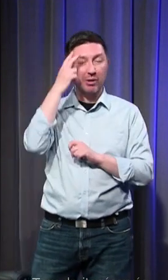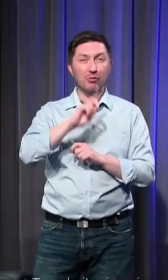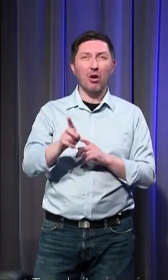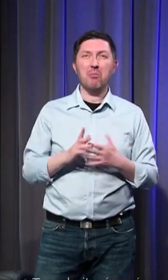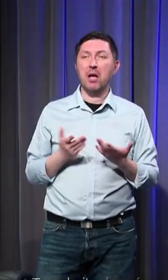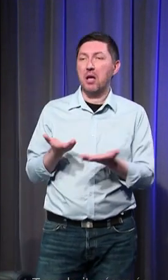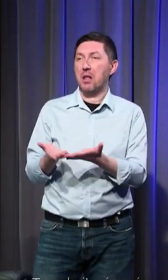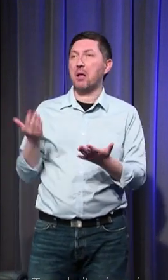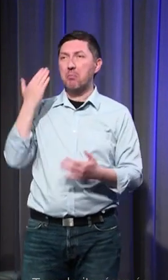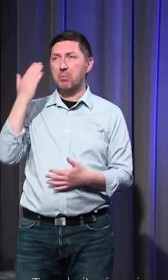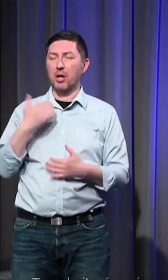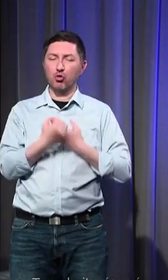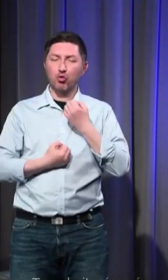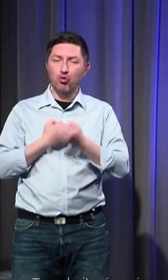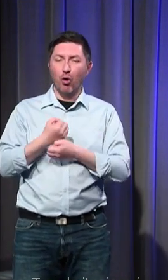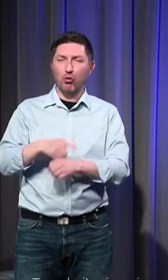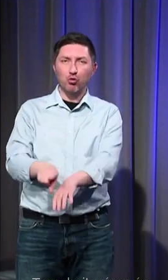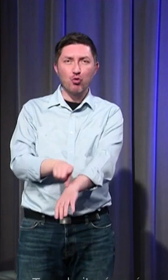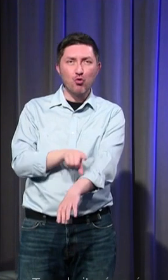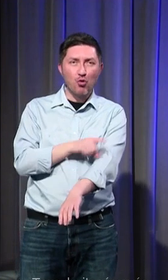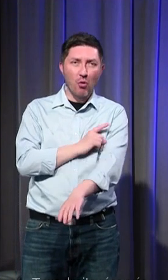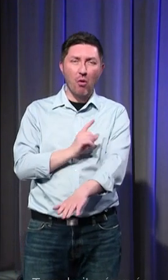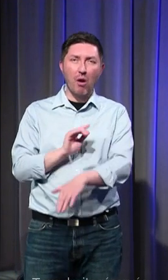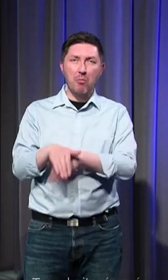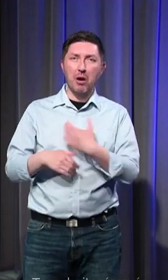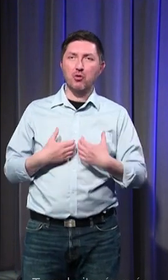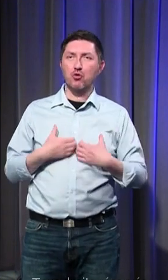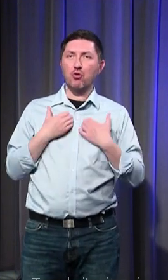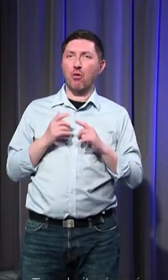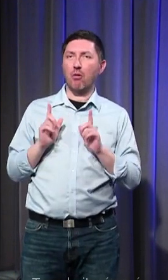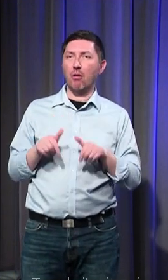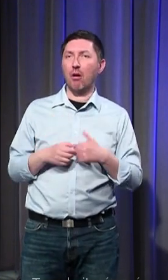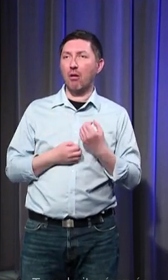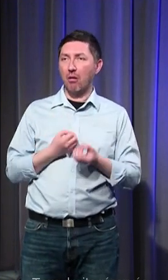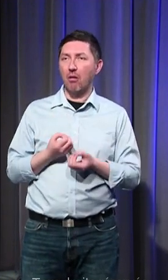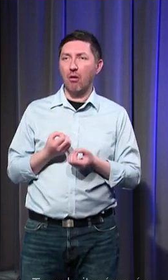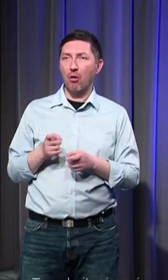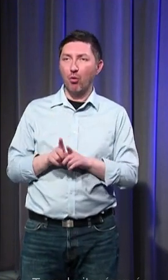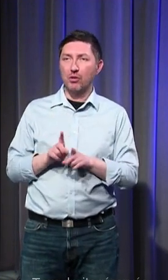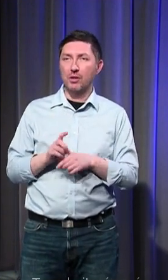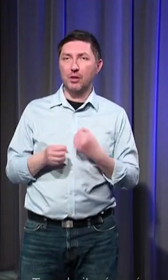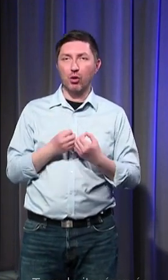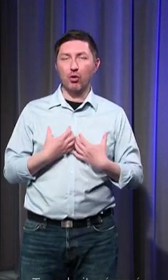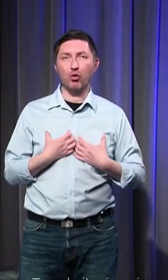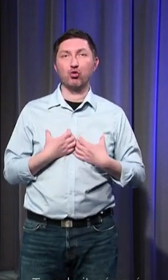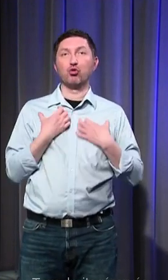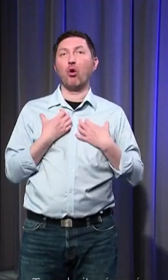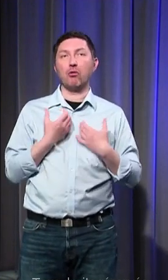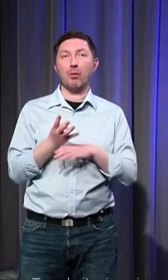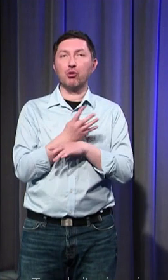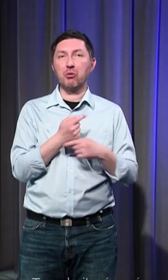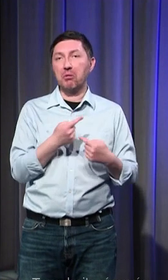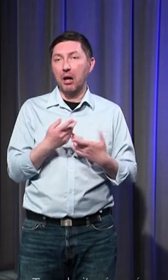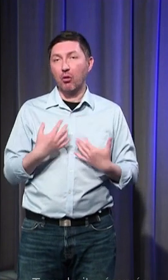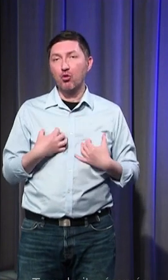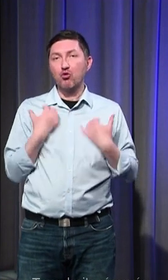qui vivent comme ça une longue perte de souffrance après un choc ou est-ce que c'est l'émotion c'est quelque chose de très instantané on les attend on attend